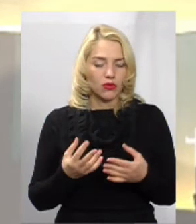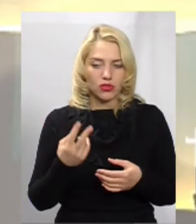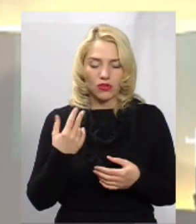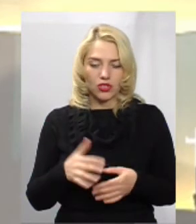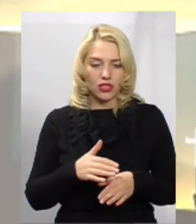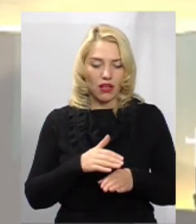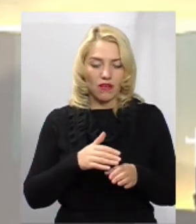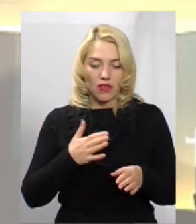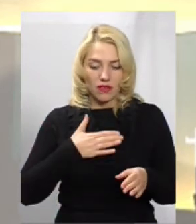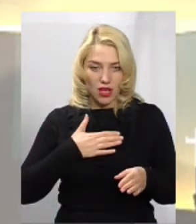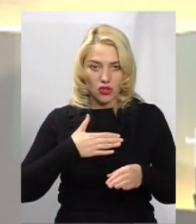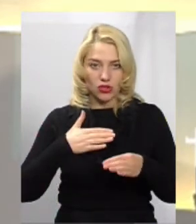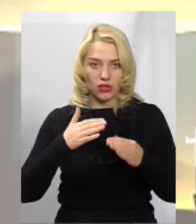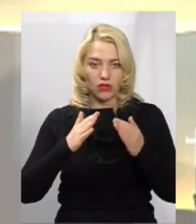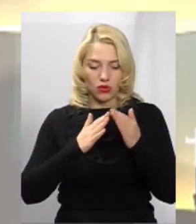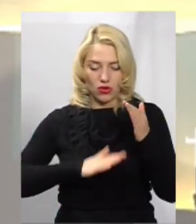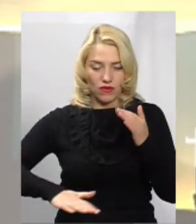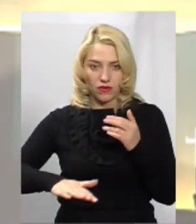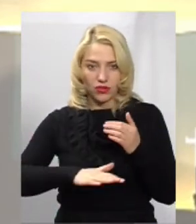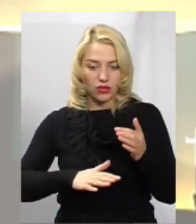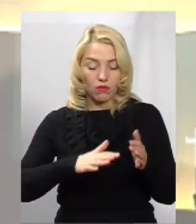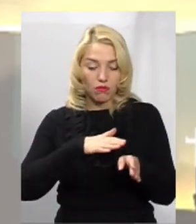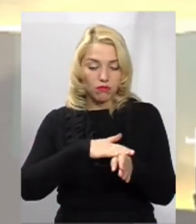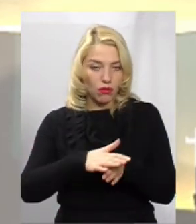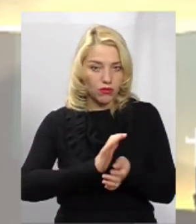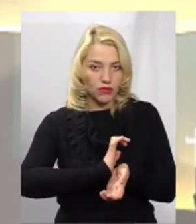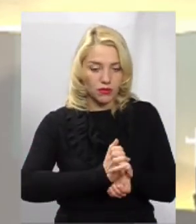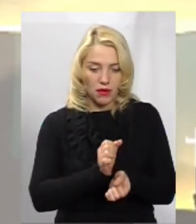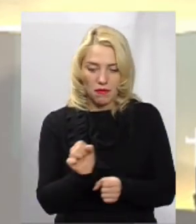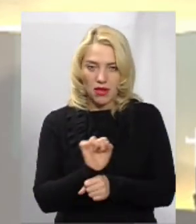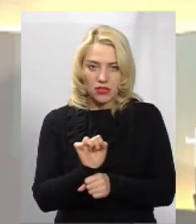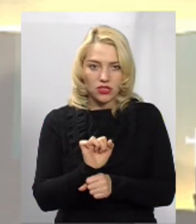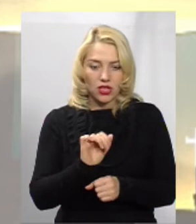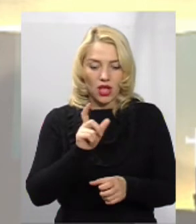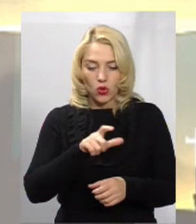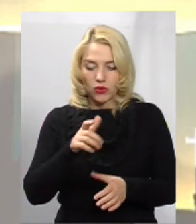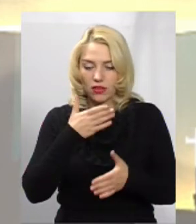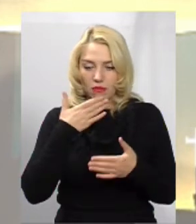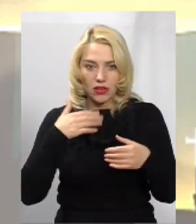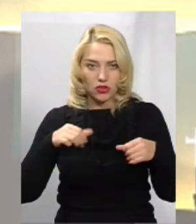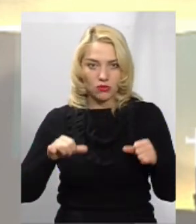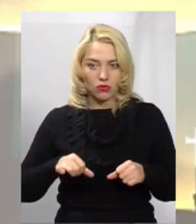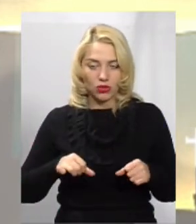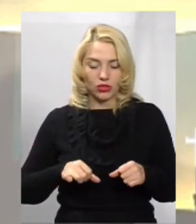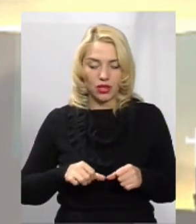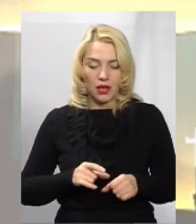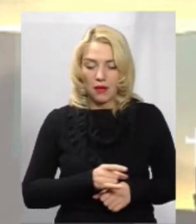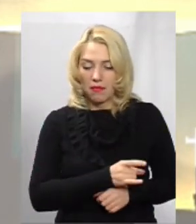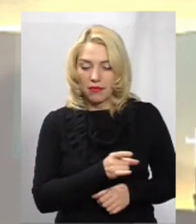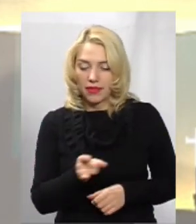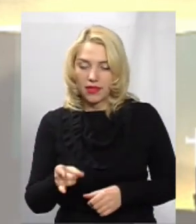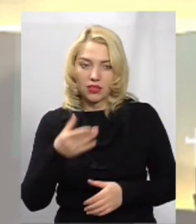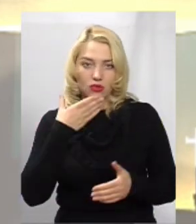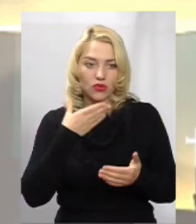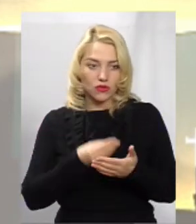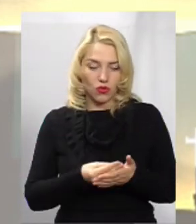заполонили автомобілі з усього міста. Жителі будинку не мають змоги під'їхати до своєї під'їзду. Буду говорити, що і